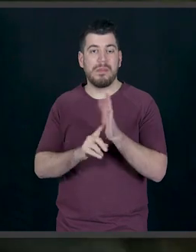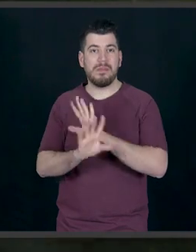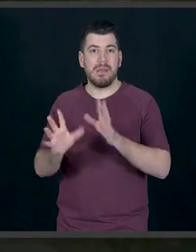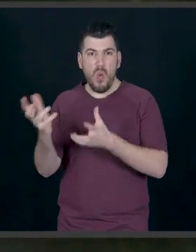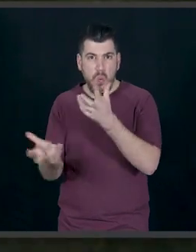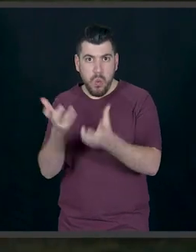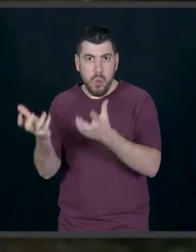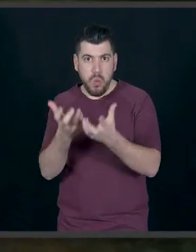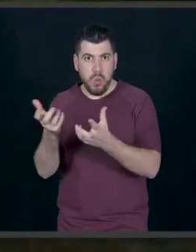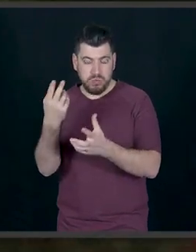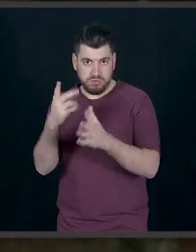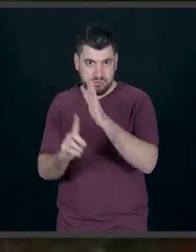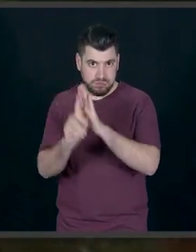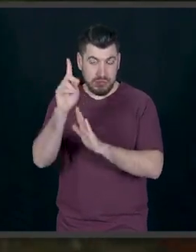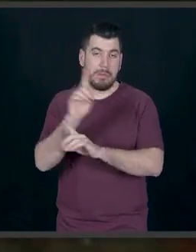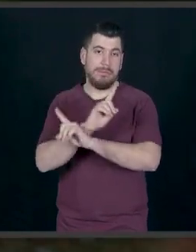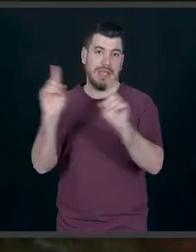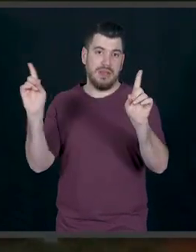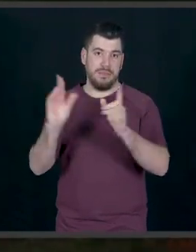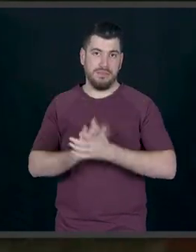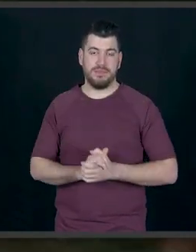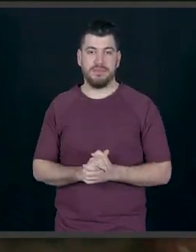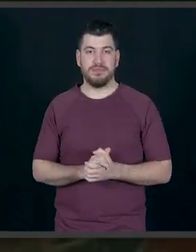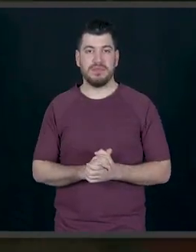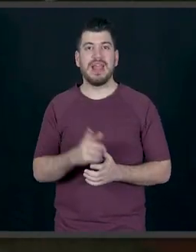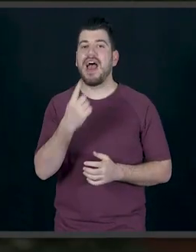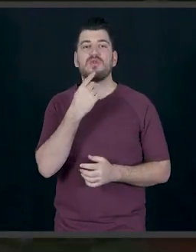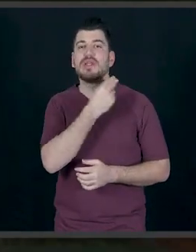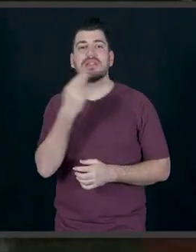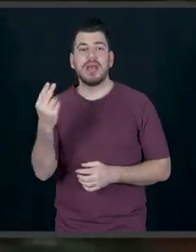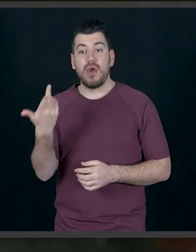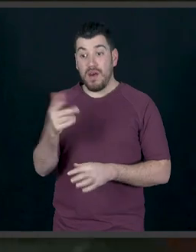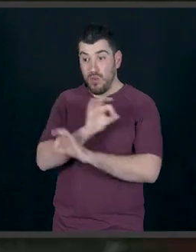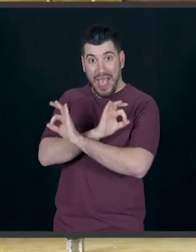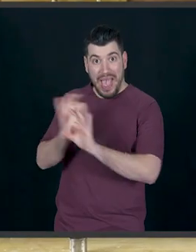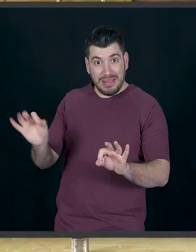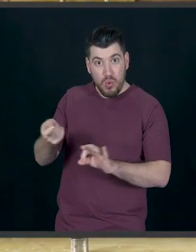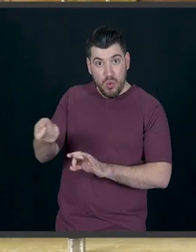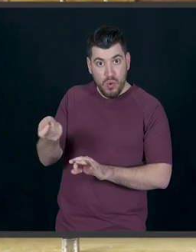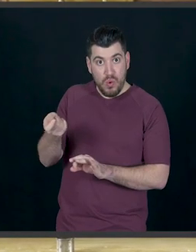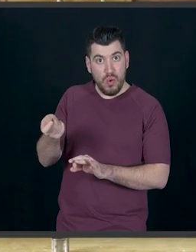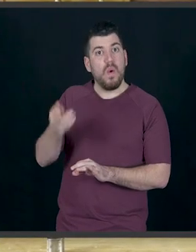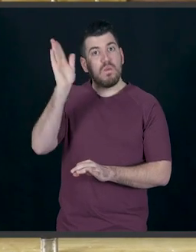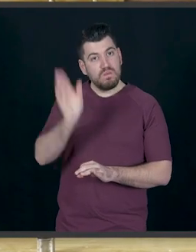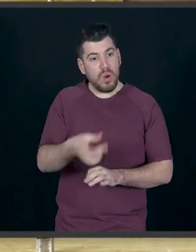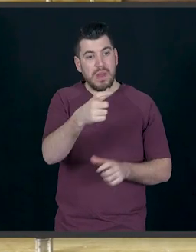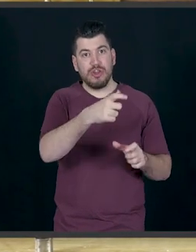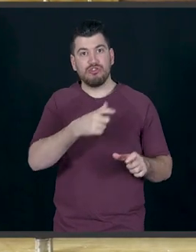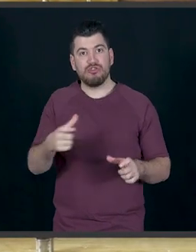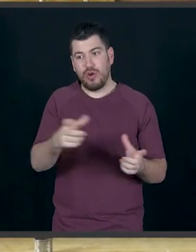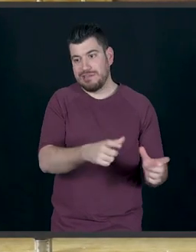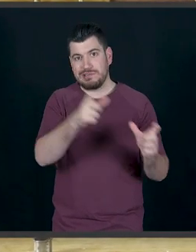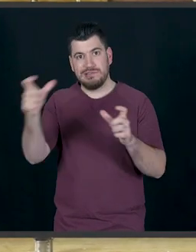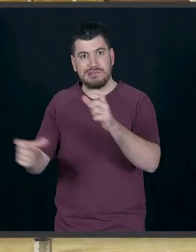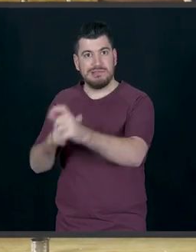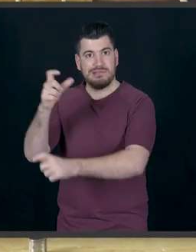Δεν πρέπει να είναι καυτό-καυτό. Κοιτάξτε εδώ πόσο έχουν φουσκώσει. Που σημαίνει ότι εφόσον είναι έτοιμο αυτό μπορώ να παίρνω και τα υπόλοιπα να τα